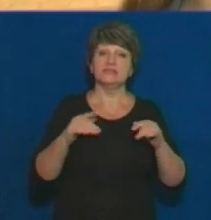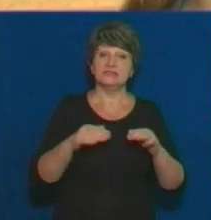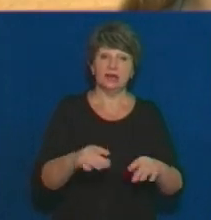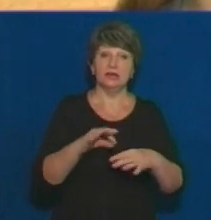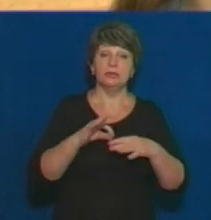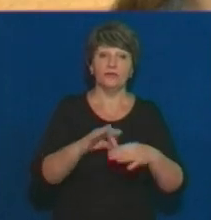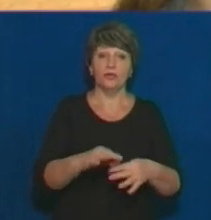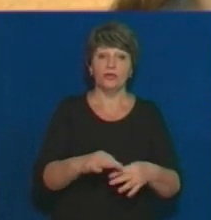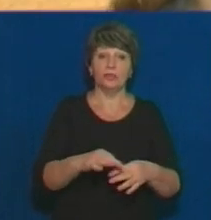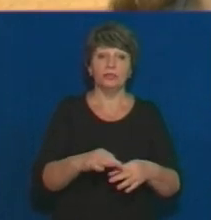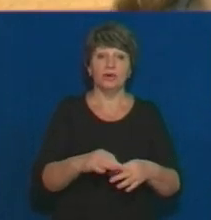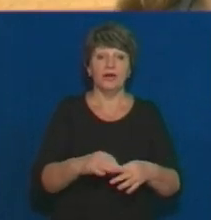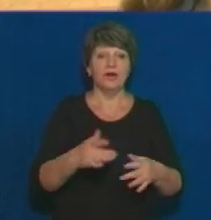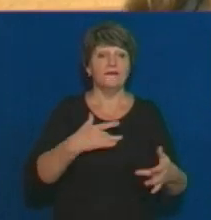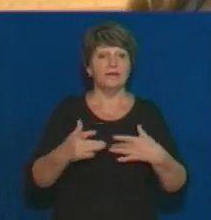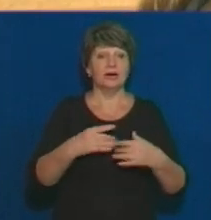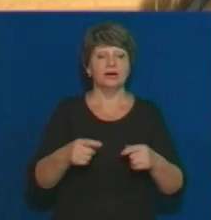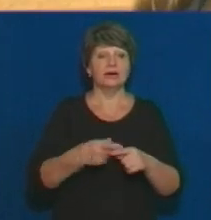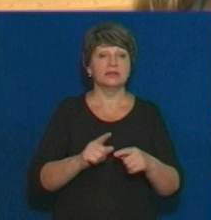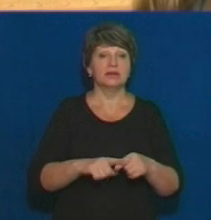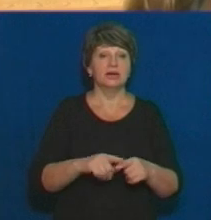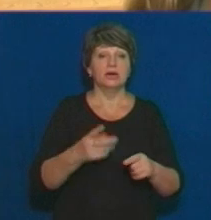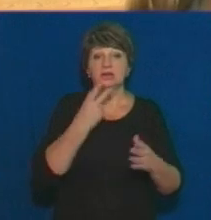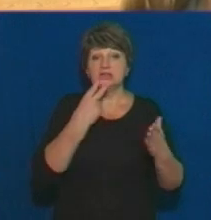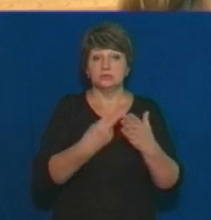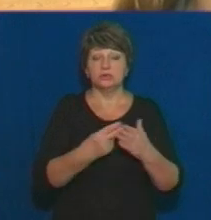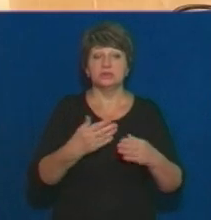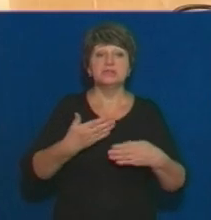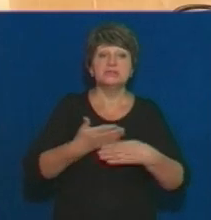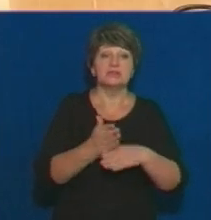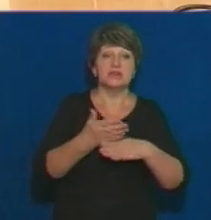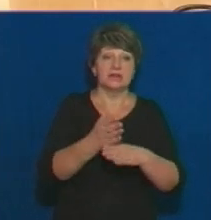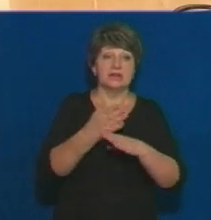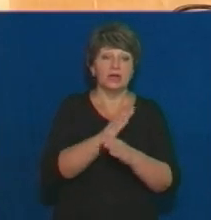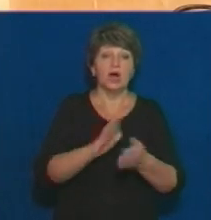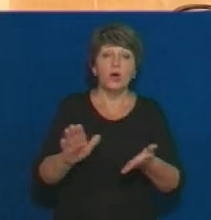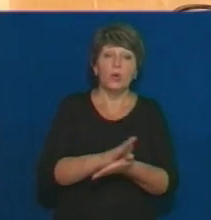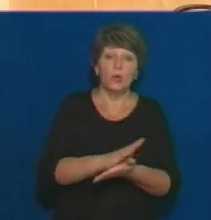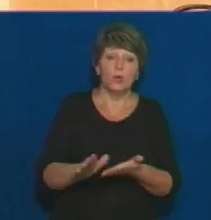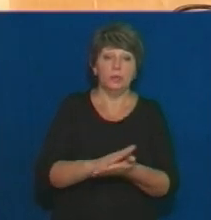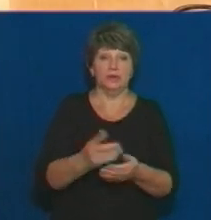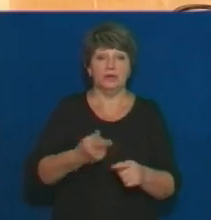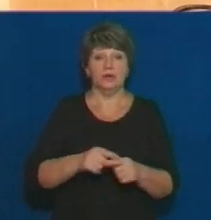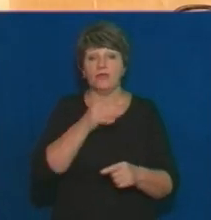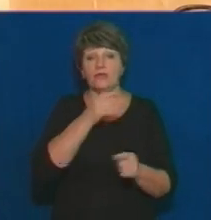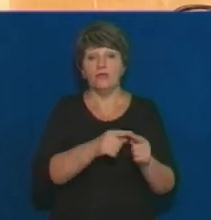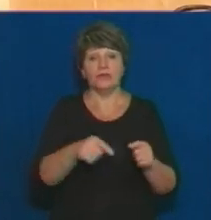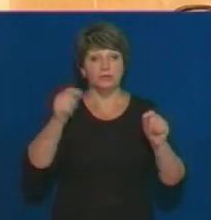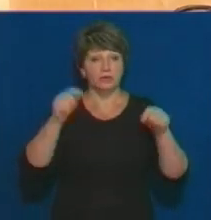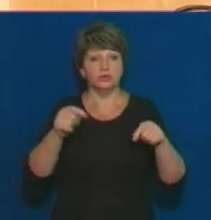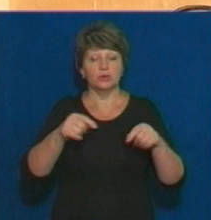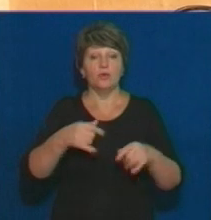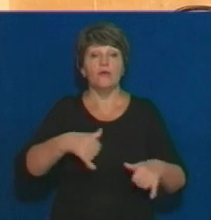актовій залі, то видно, звісно, що стіни набухші, тріскаються. Привиральниці під час дощу підставляють відра та тільки